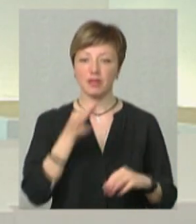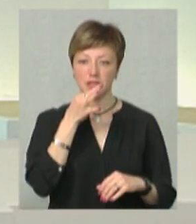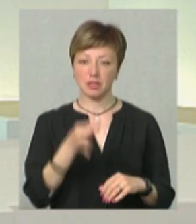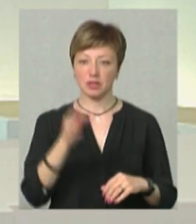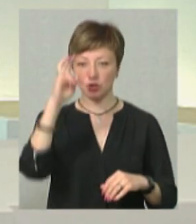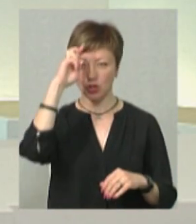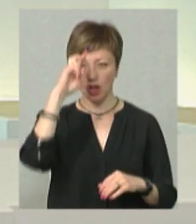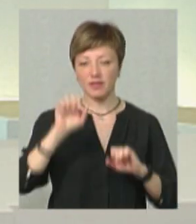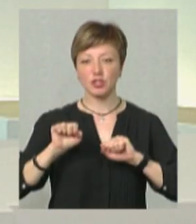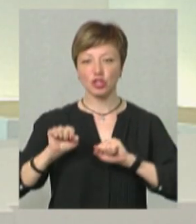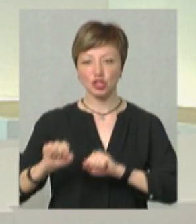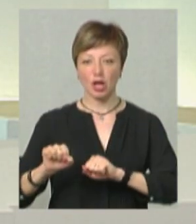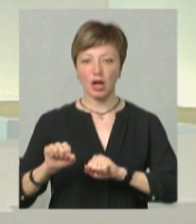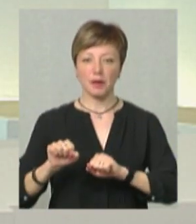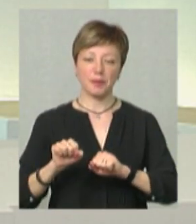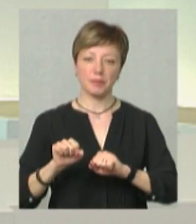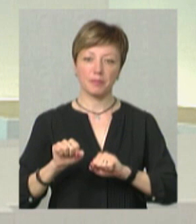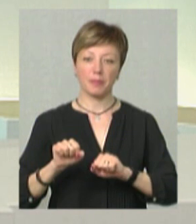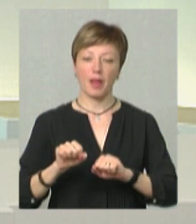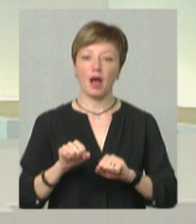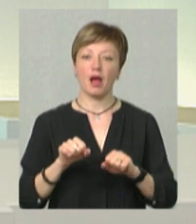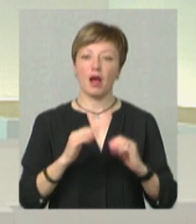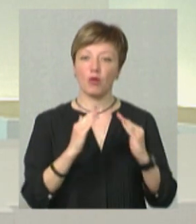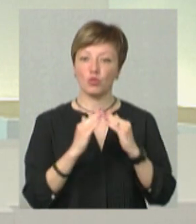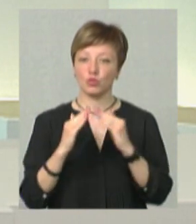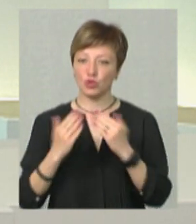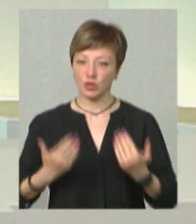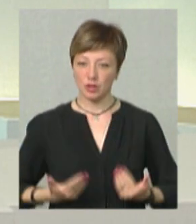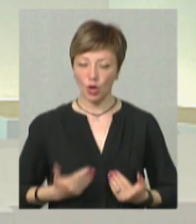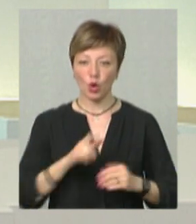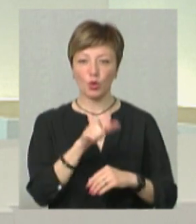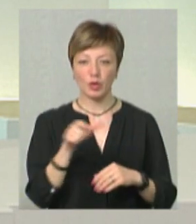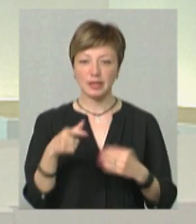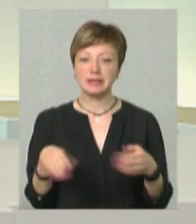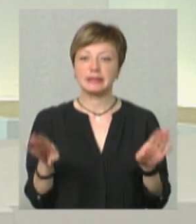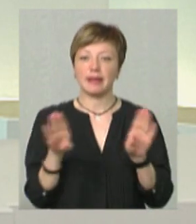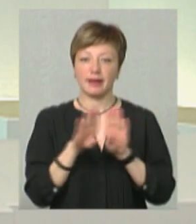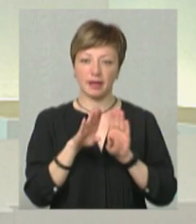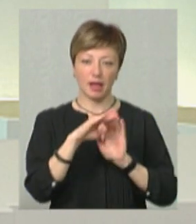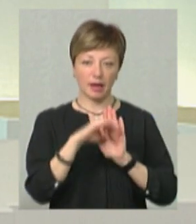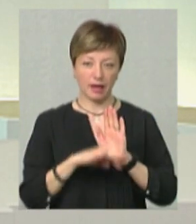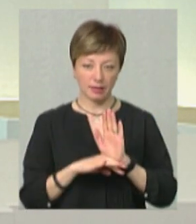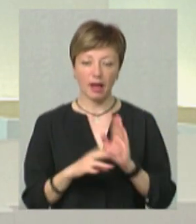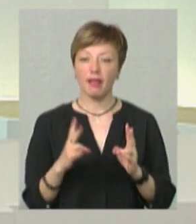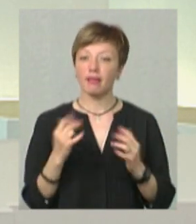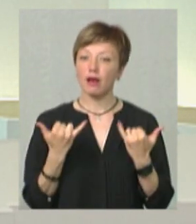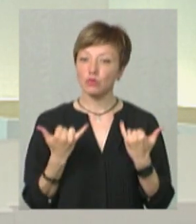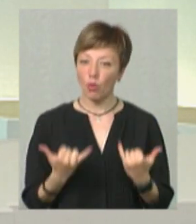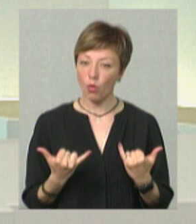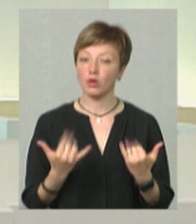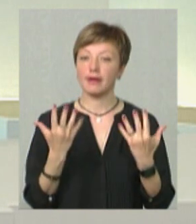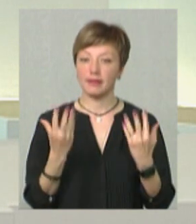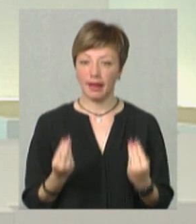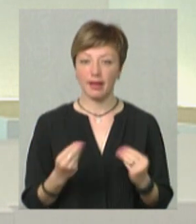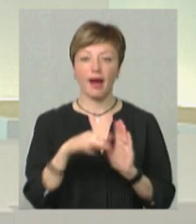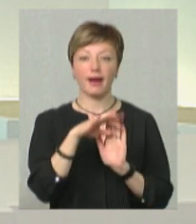держава захищає нерухомість людей, і вона закрила реєстр. На сьогоднішній день вже реєстрі